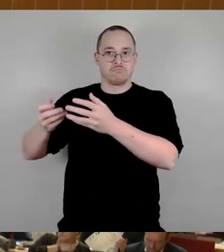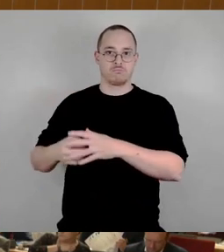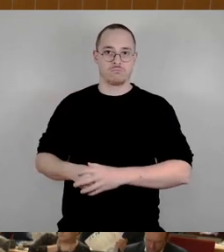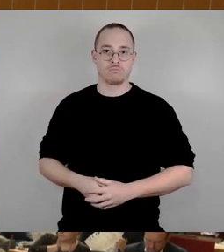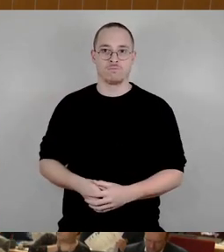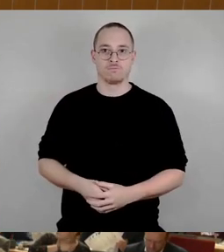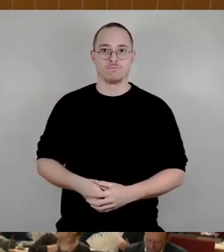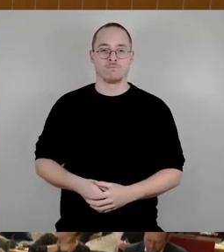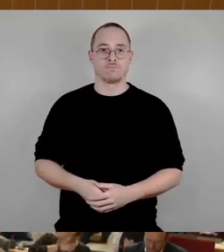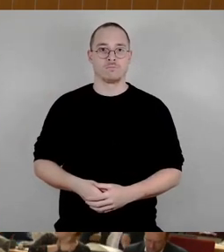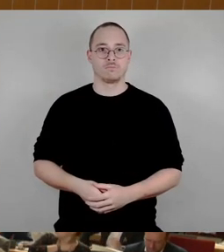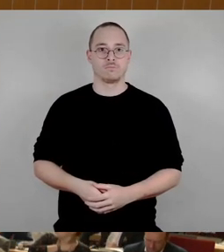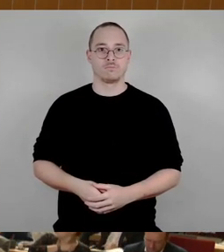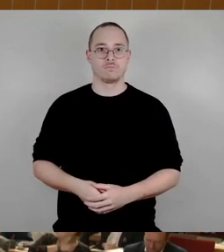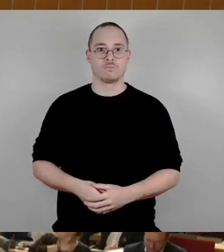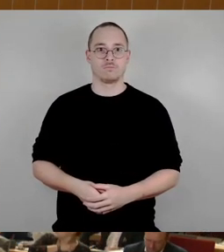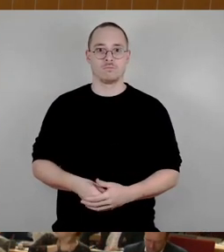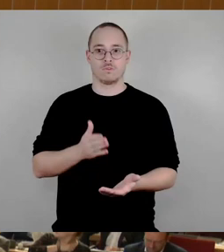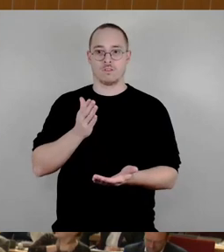Nicht, dass es am Ende heißt, ich hätte gespickt.